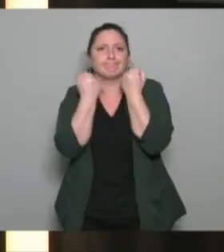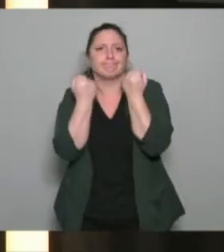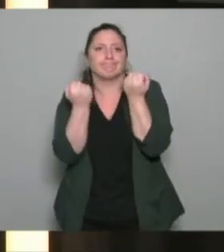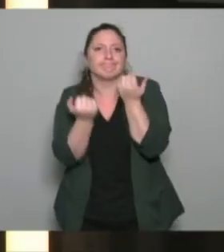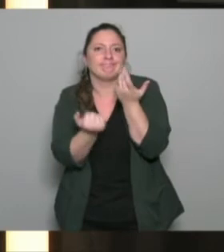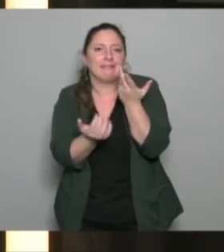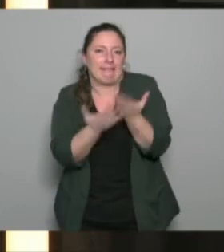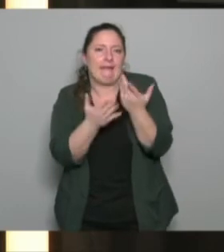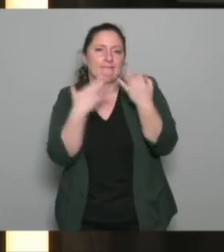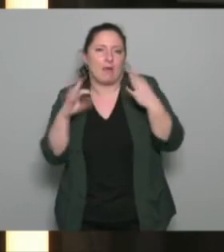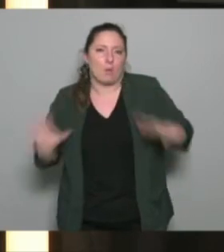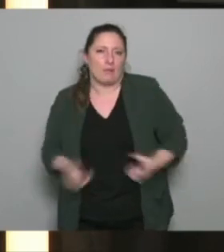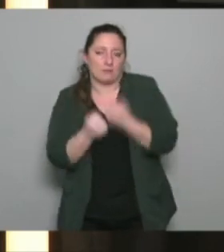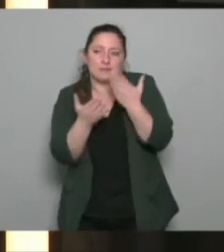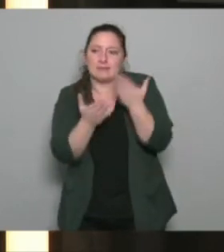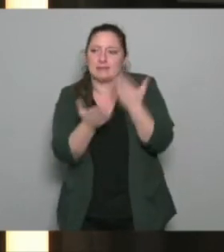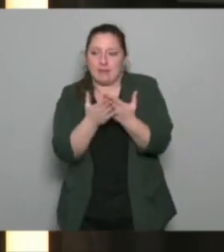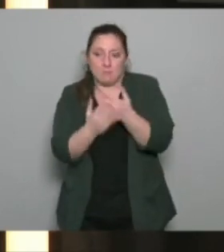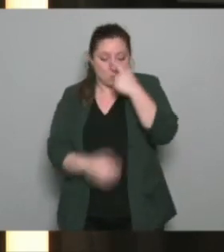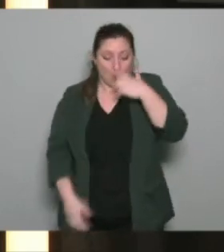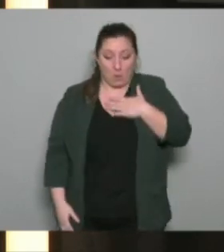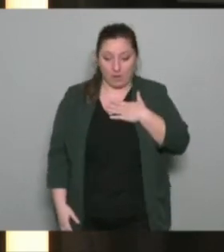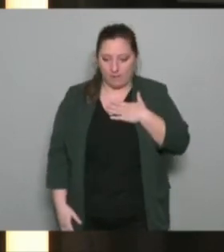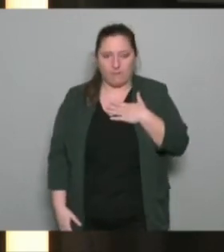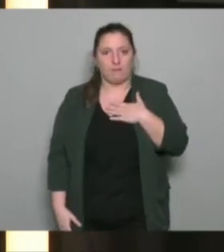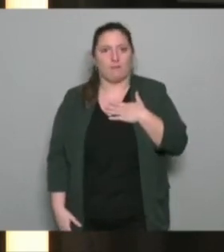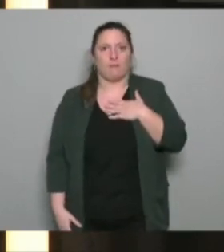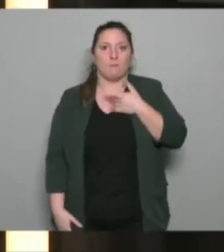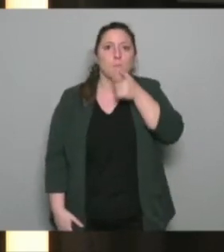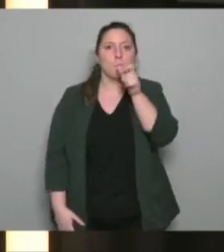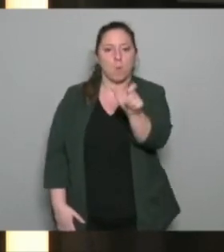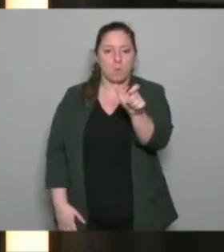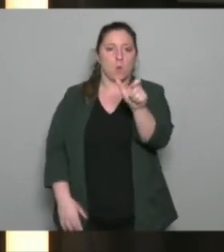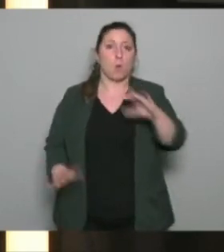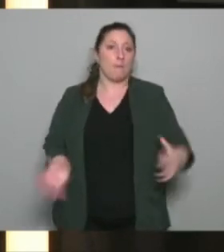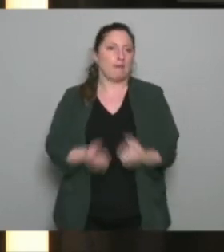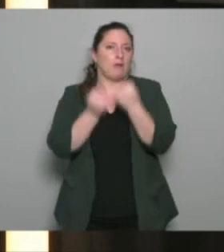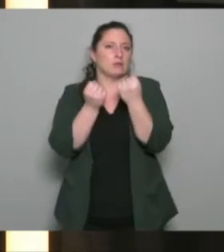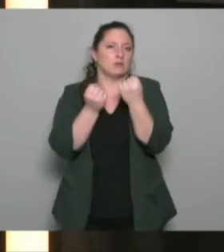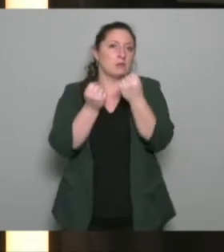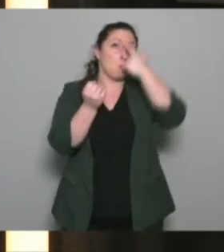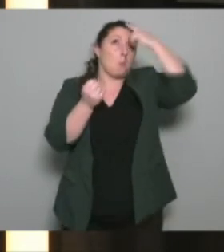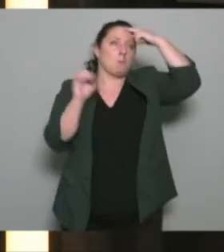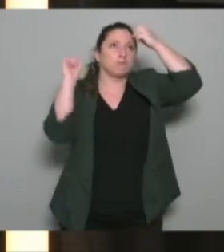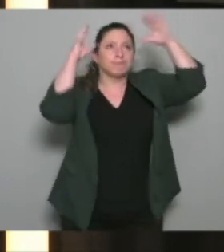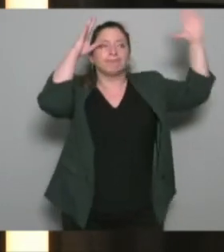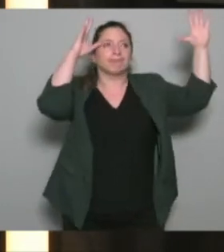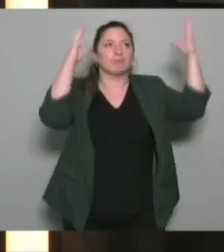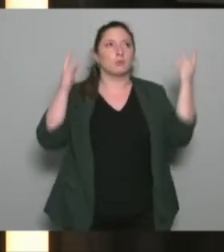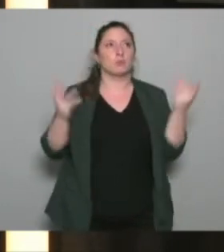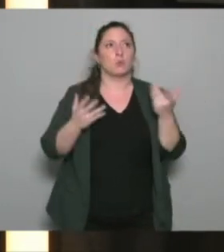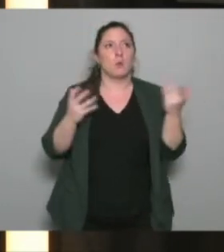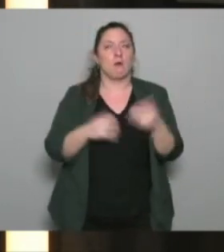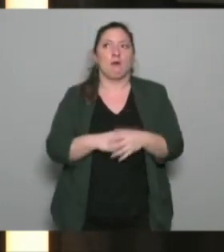c'est un peu ça c'est à dire que pour moi ce que je mets derrière le mot compétences c'est à la fois un mélange de